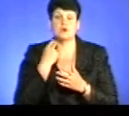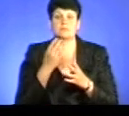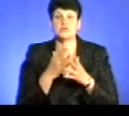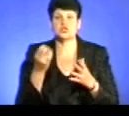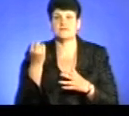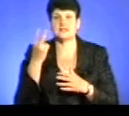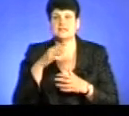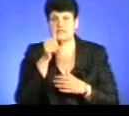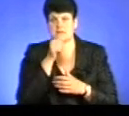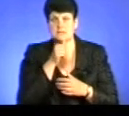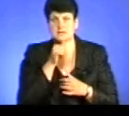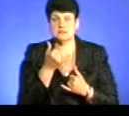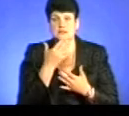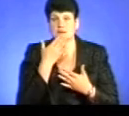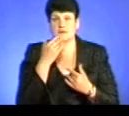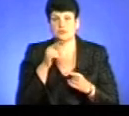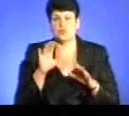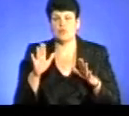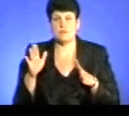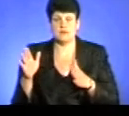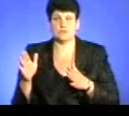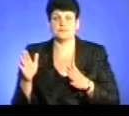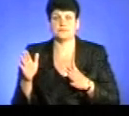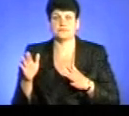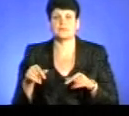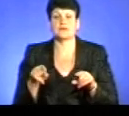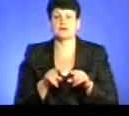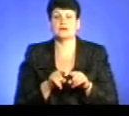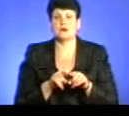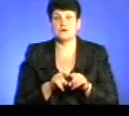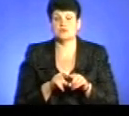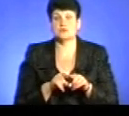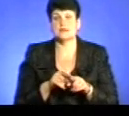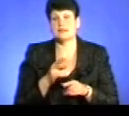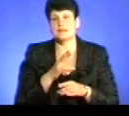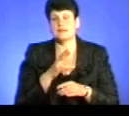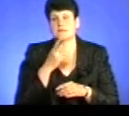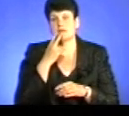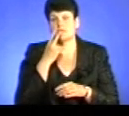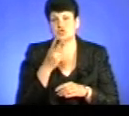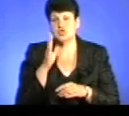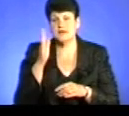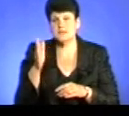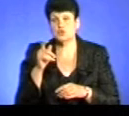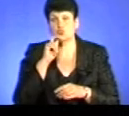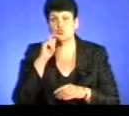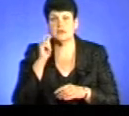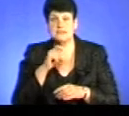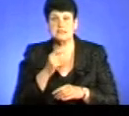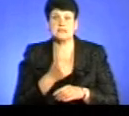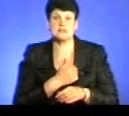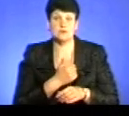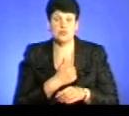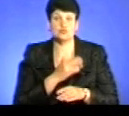цікавий момент. Наразі немає такого моменту? Немає. Також передбачається, що українці, які захочуть